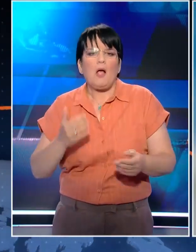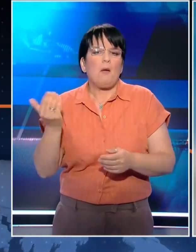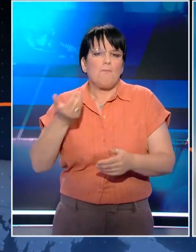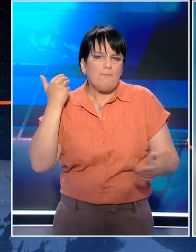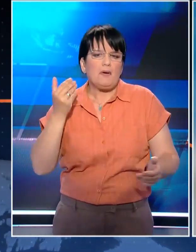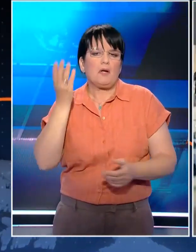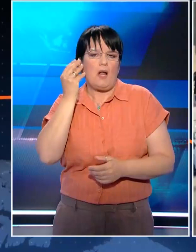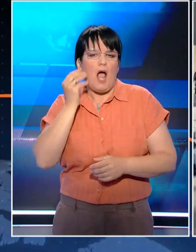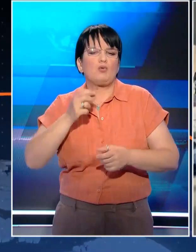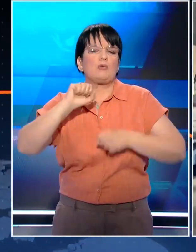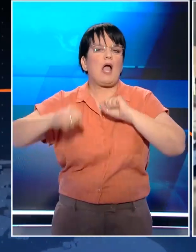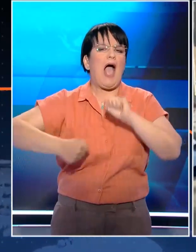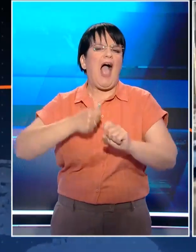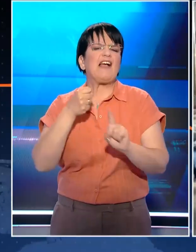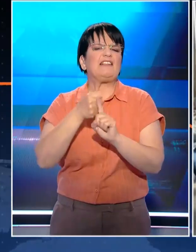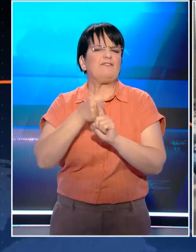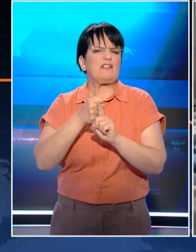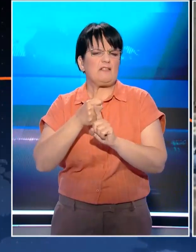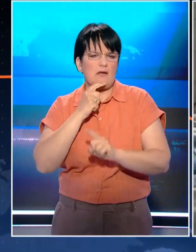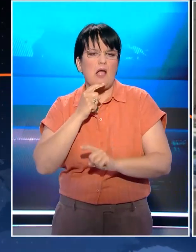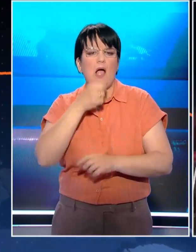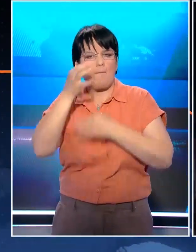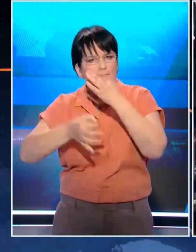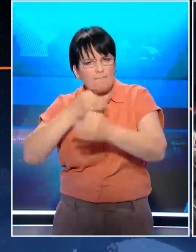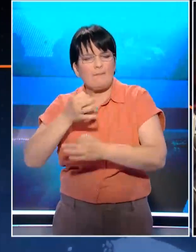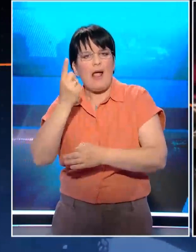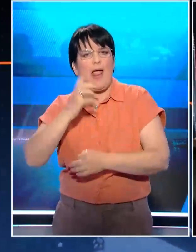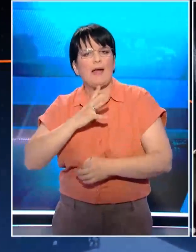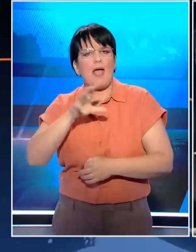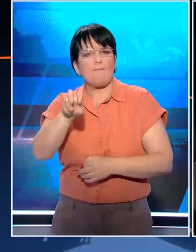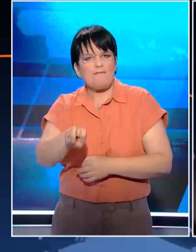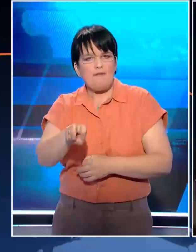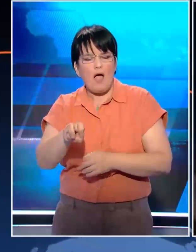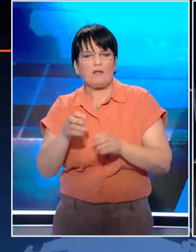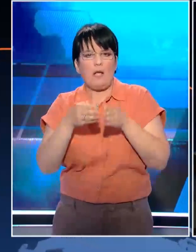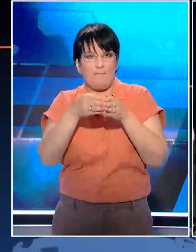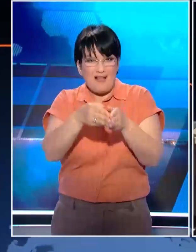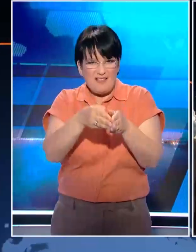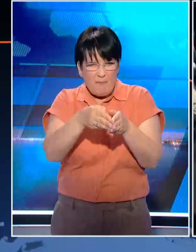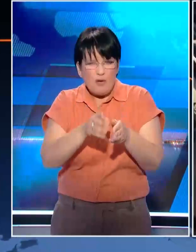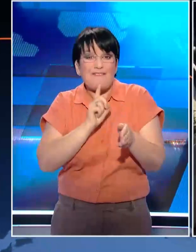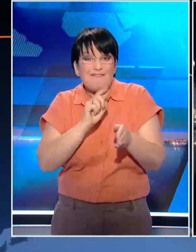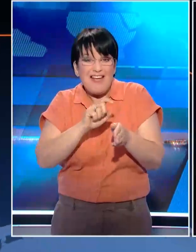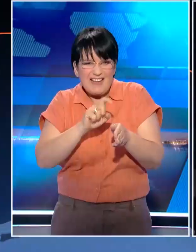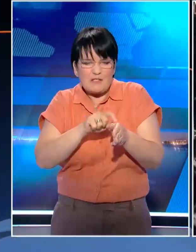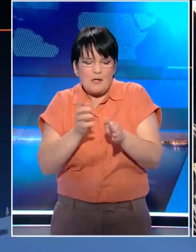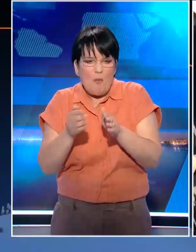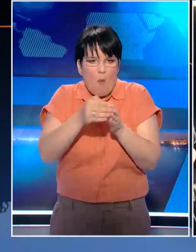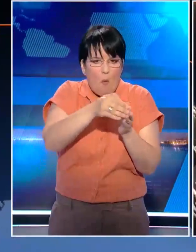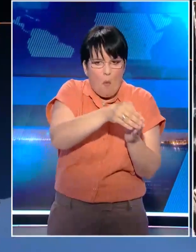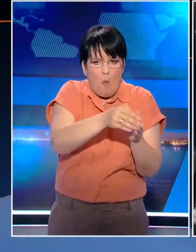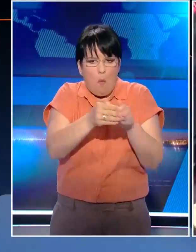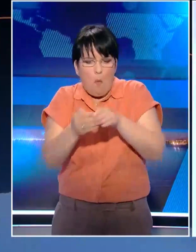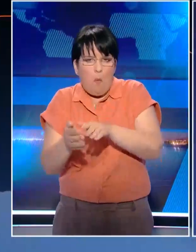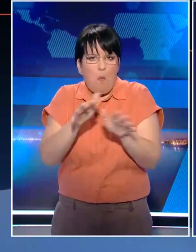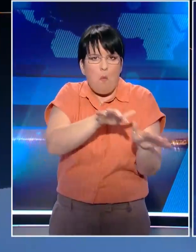την τραγωδία η ακτιβίστρια Ναουάλ Σούφι προσπαθεί να ηρεμήσει έναν από τους επιβάτες ζητώντας να μην μετακινηθούν προκειμένου να μην προκληθούν κλειδονισμοί και ανατραπεί